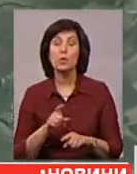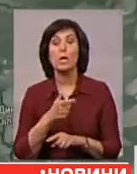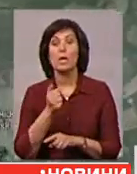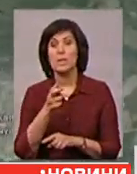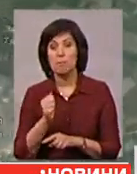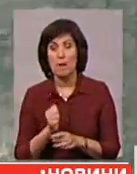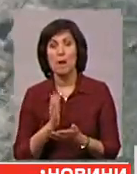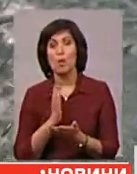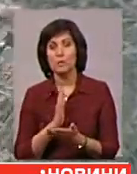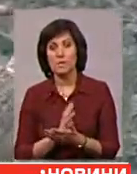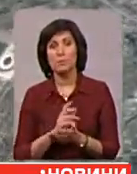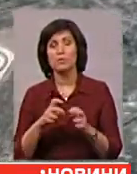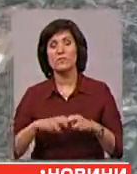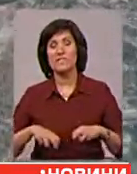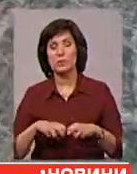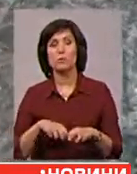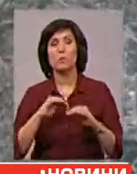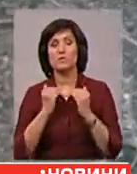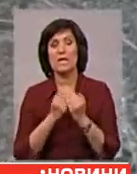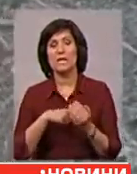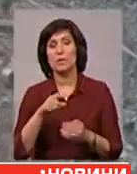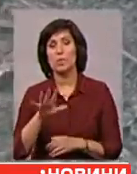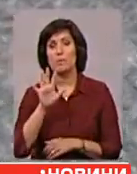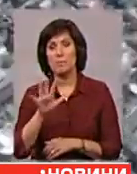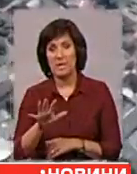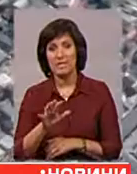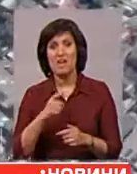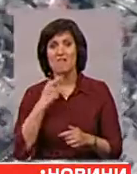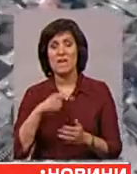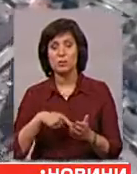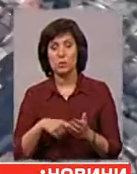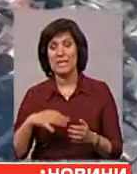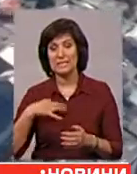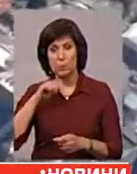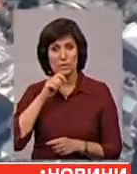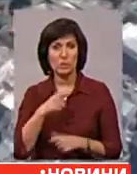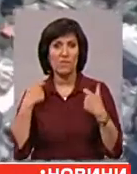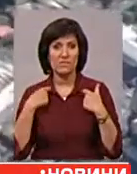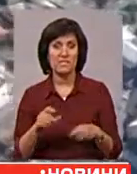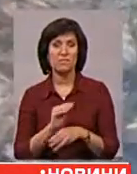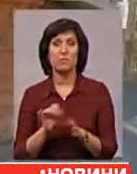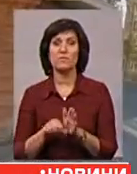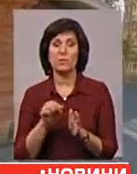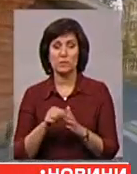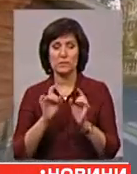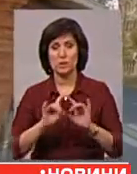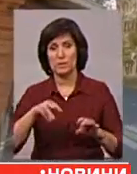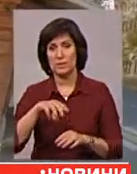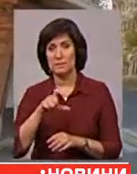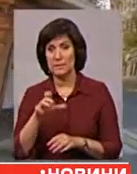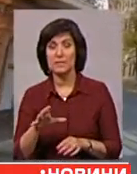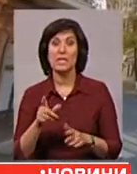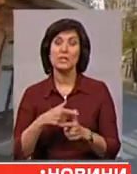Гриба утримують у слідчому ізоляторі номер 5 у Краснодарі. Сина українського офіцера звинувачують у тероризмі, розповідають у МЗС.